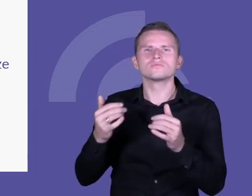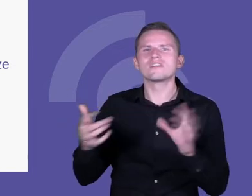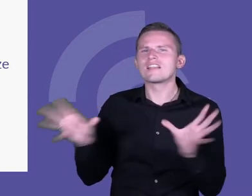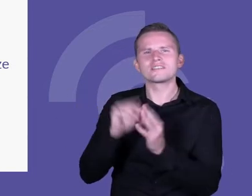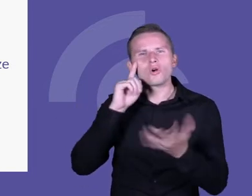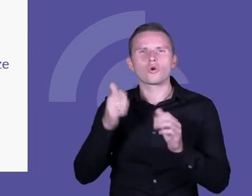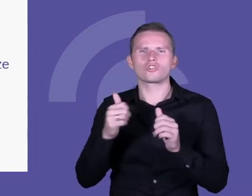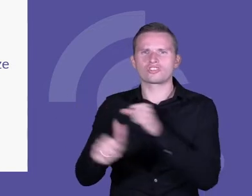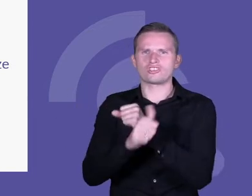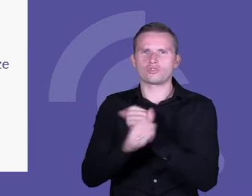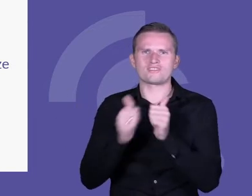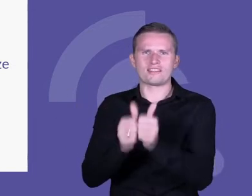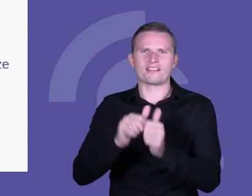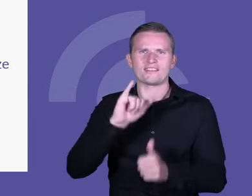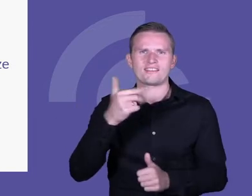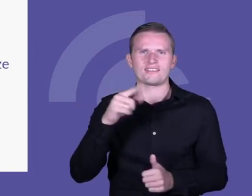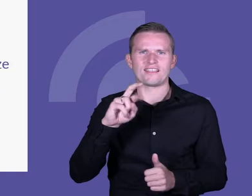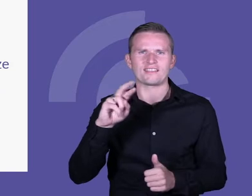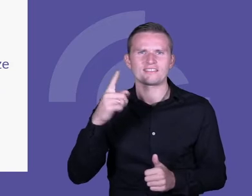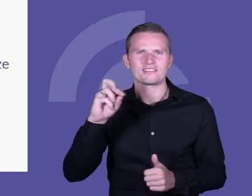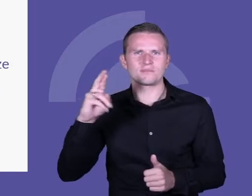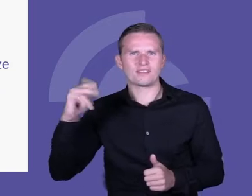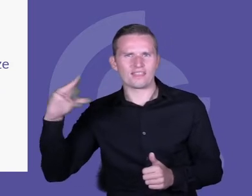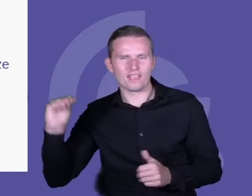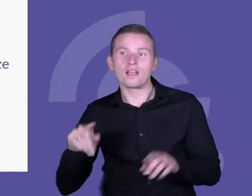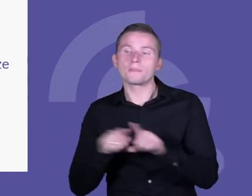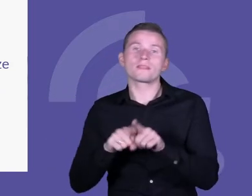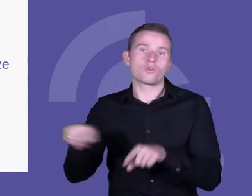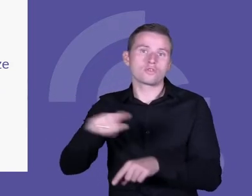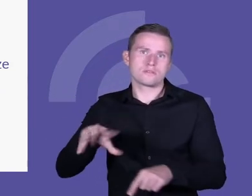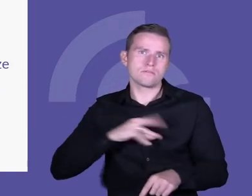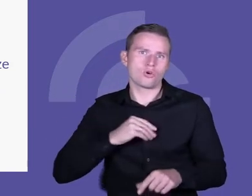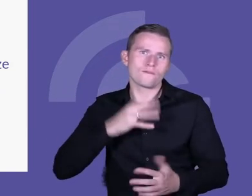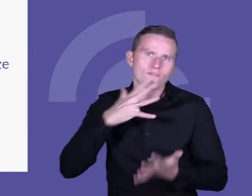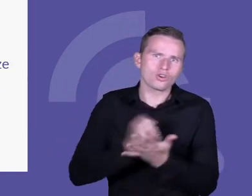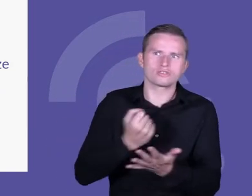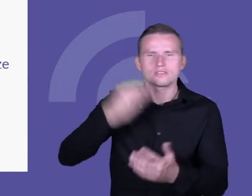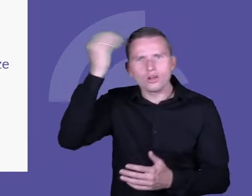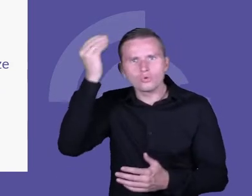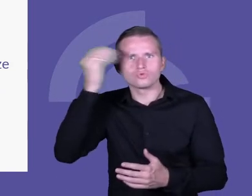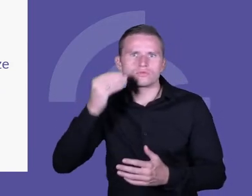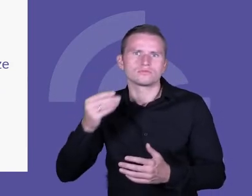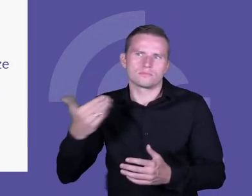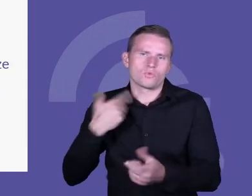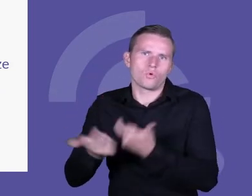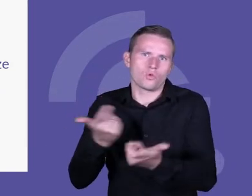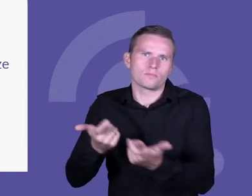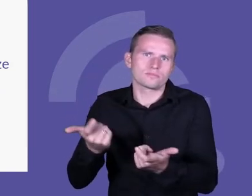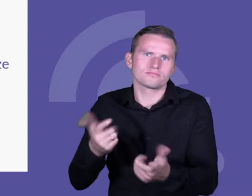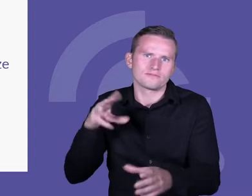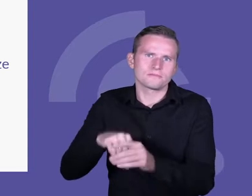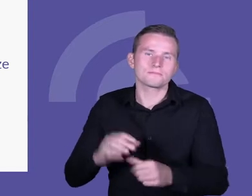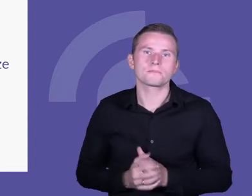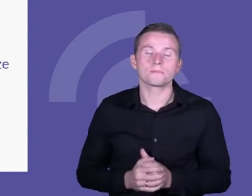które mogli wziąć, wykorzystać, ucząc się też przy okazji ich tworzenia. Oczywiście ten